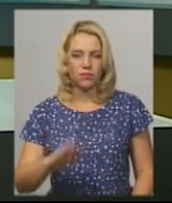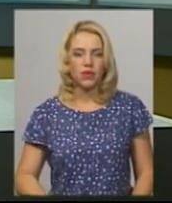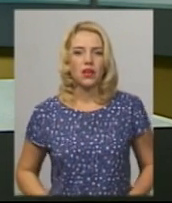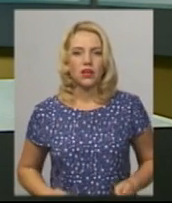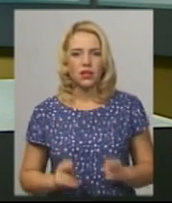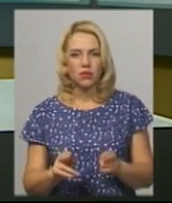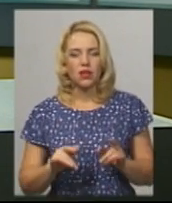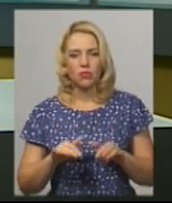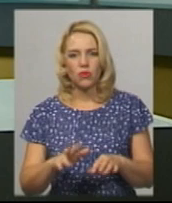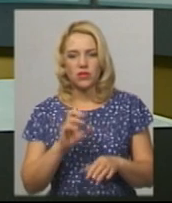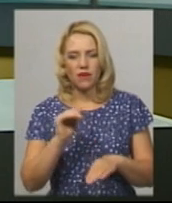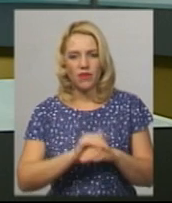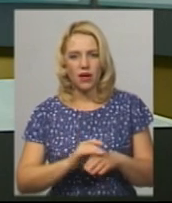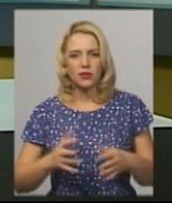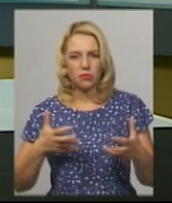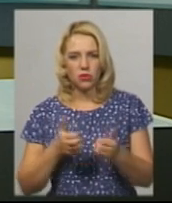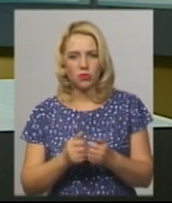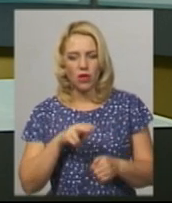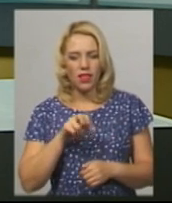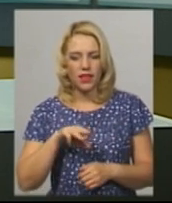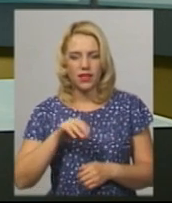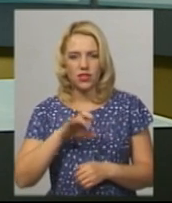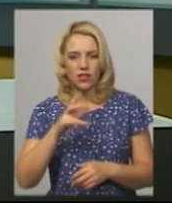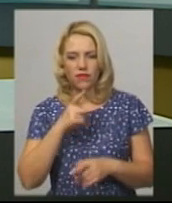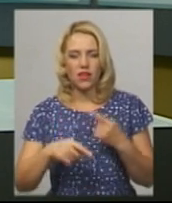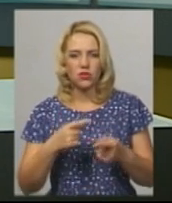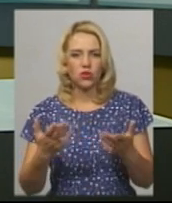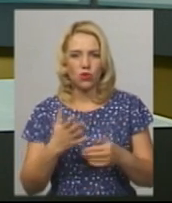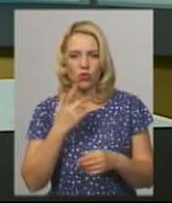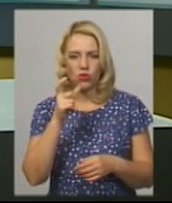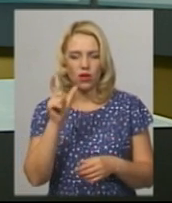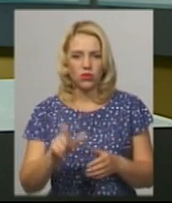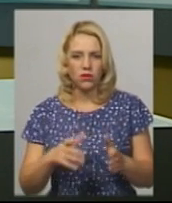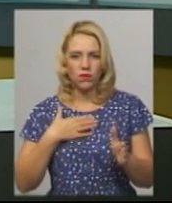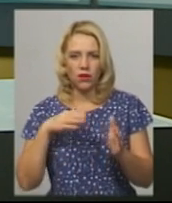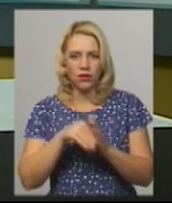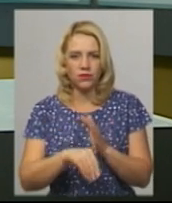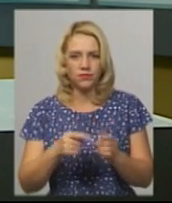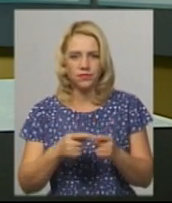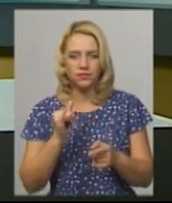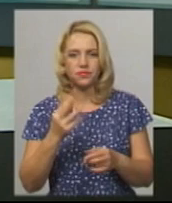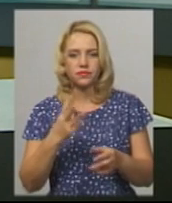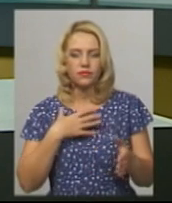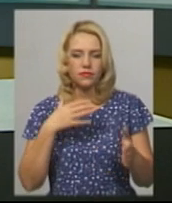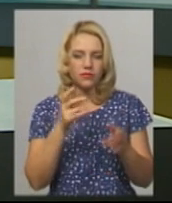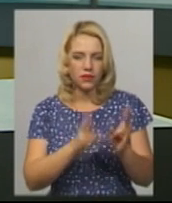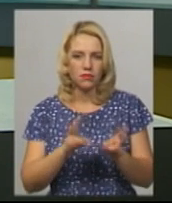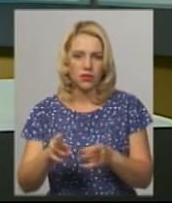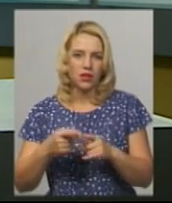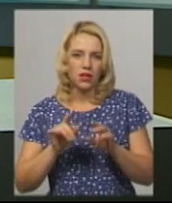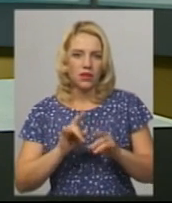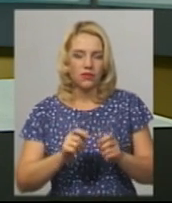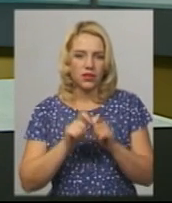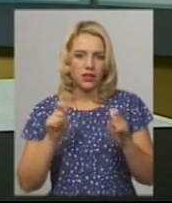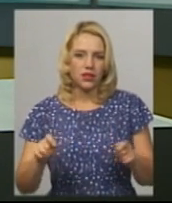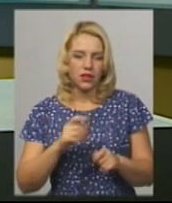провадження за фактом дорожньо-транспортної пригоди у Литичеві, внаслідок якої одна людина загинула та троє травмувалися, відкрили слідчі головного